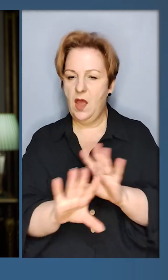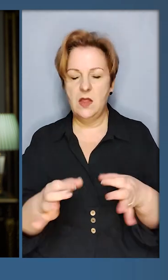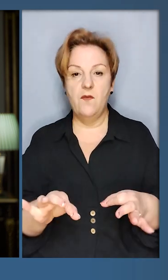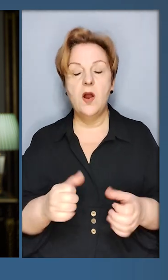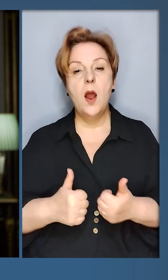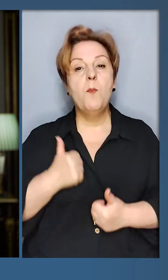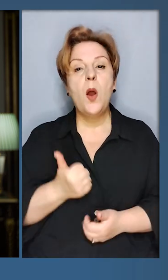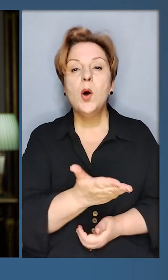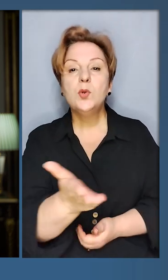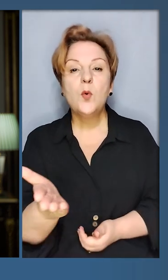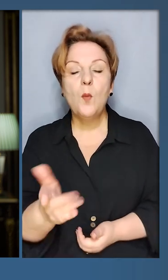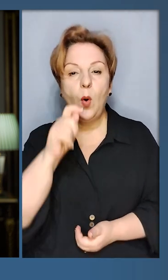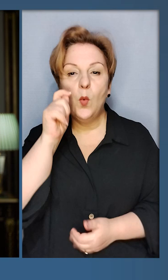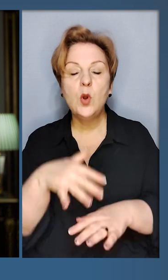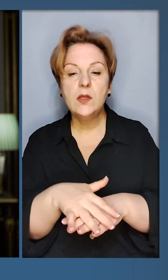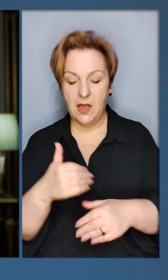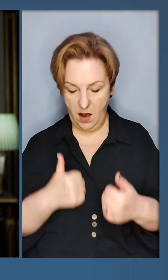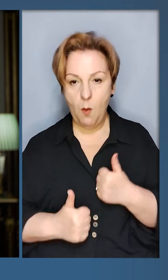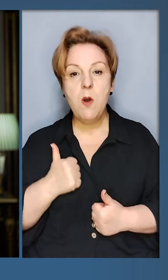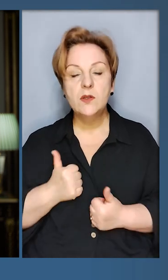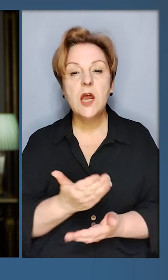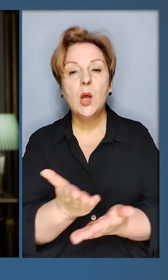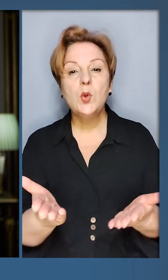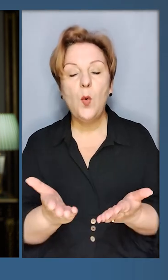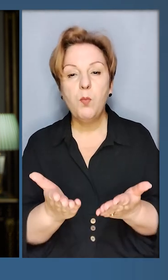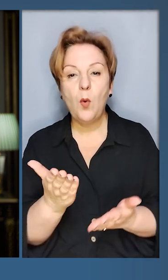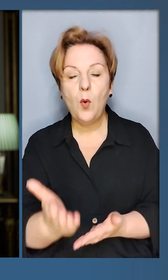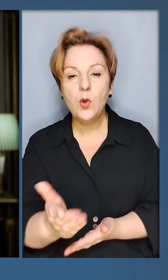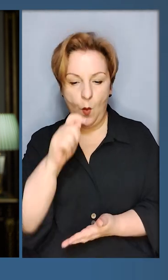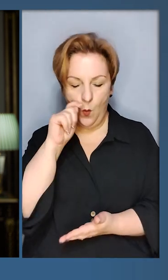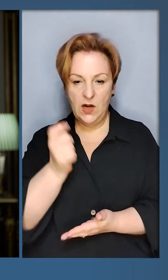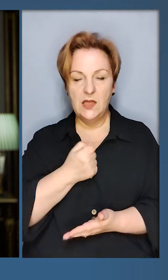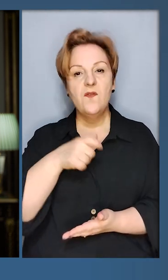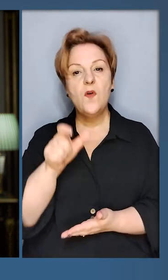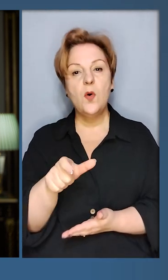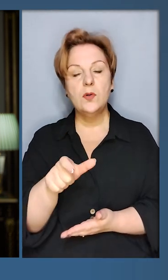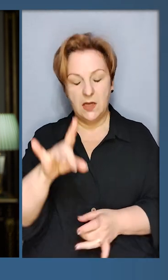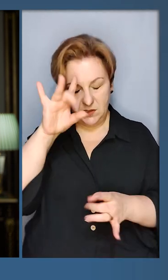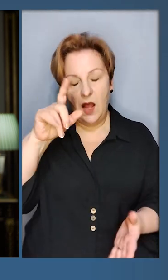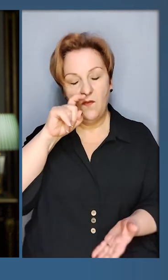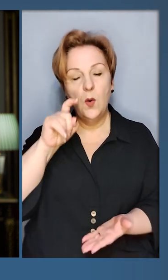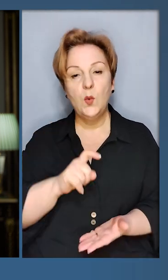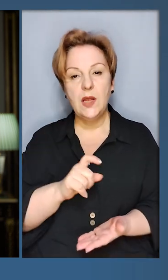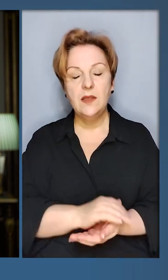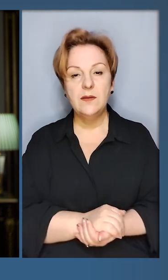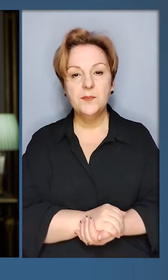пишаюся тобою, українські народи, я пишаюся тобою, українські воїни. Слава Україні! Кінеців